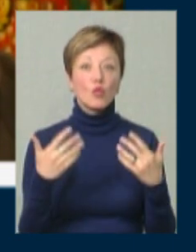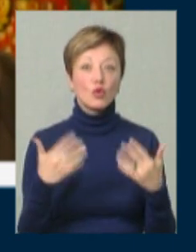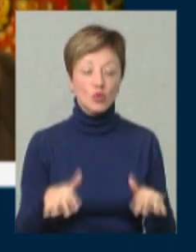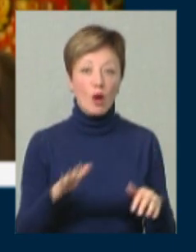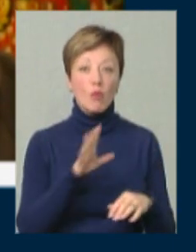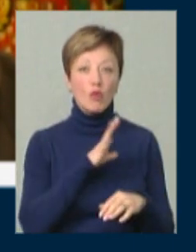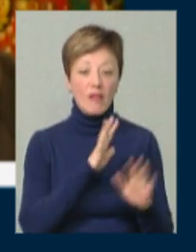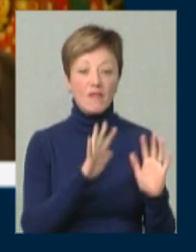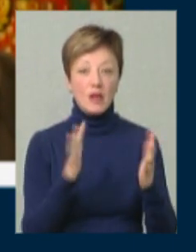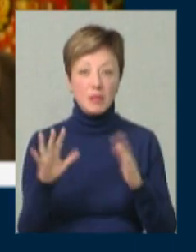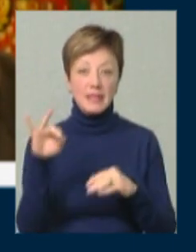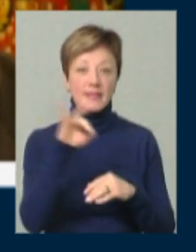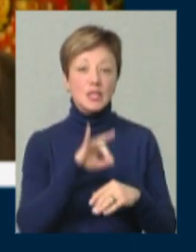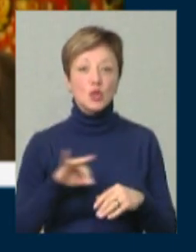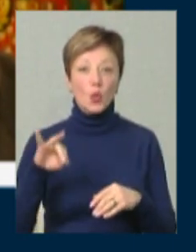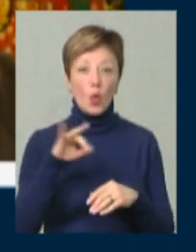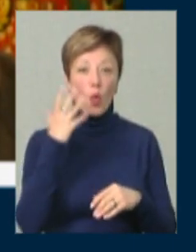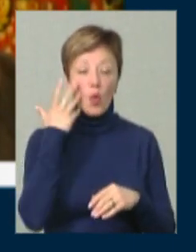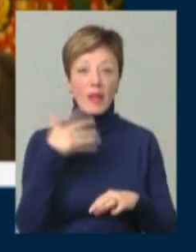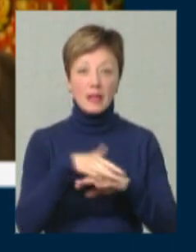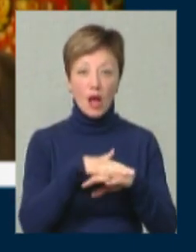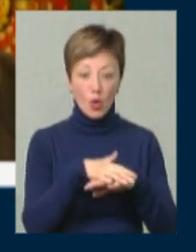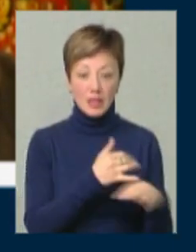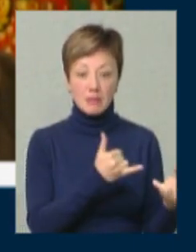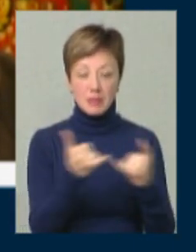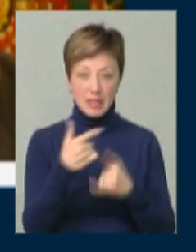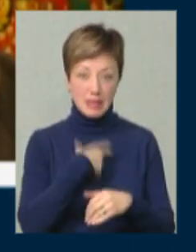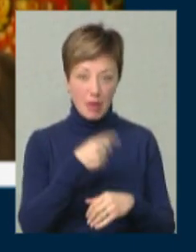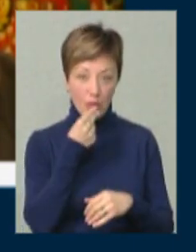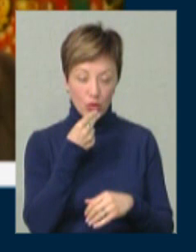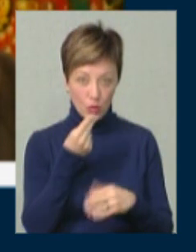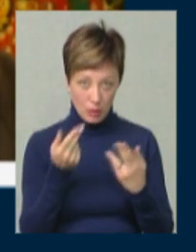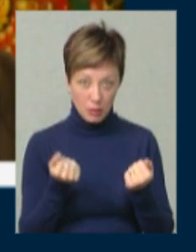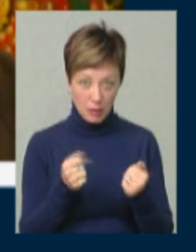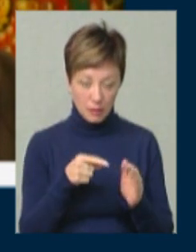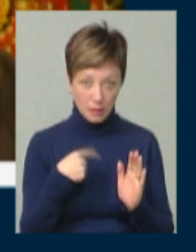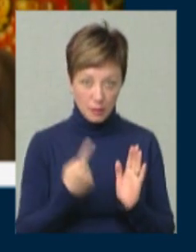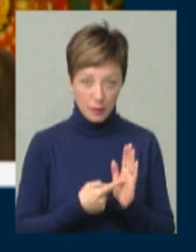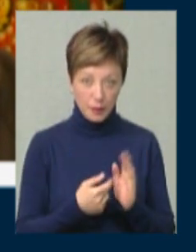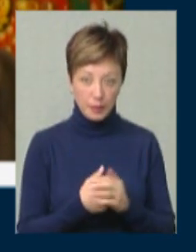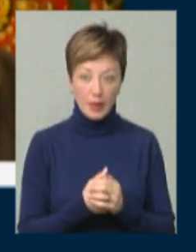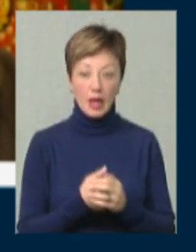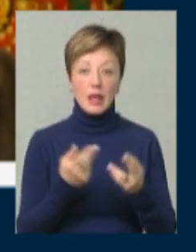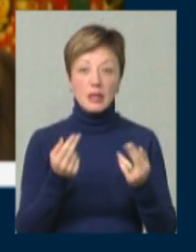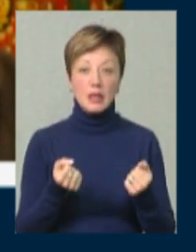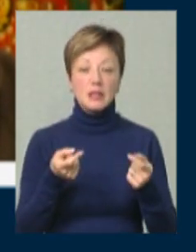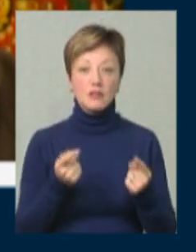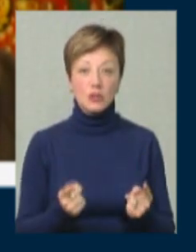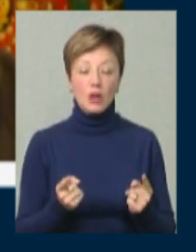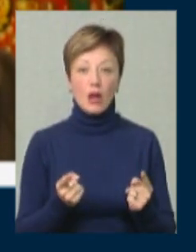були випадки в історії, коли народ забезпечував себе продуктами, харчуванням. Ну, звичайно,